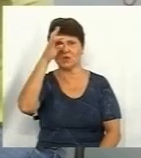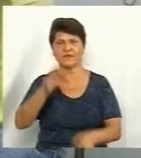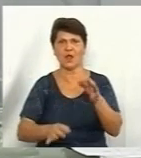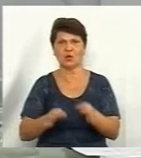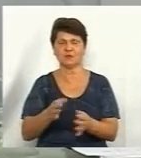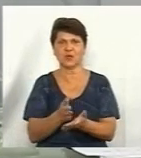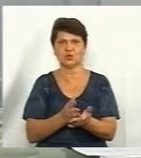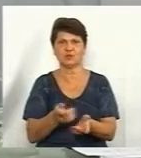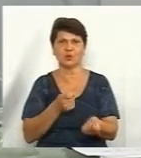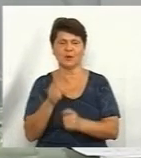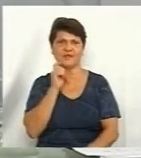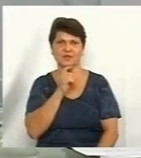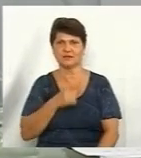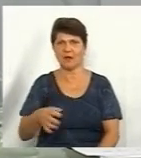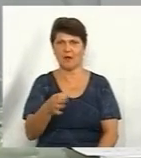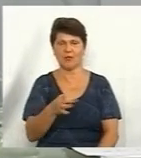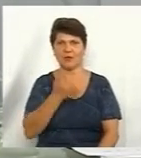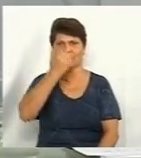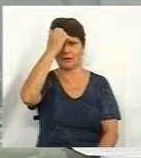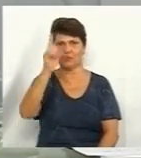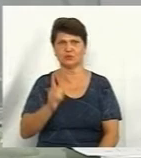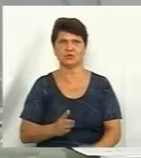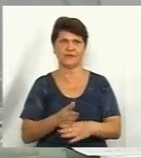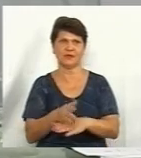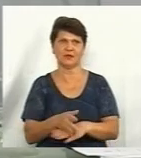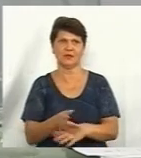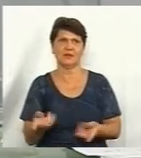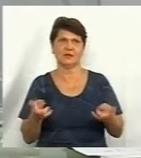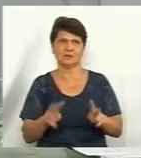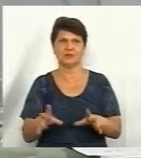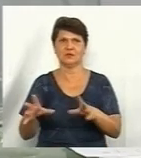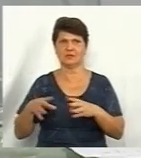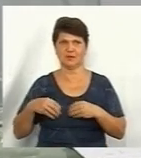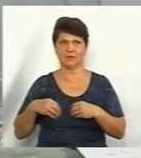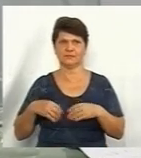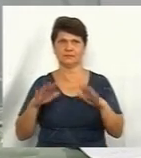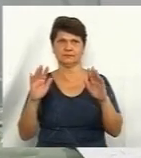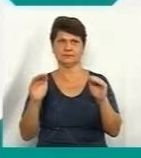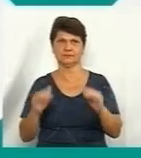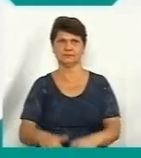інспекції України у Вінницькій області. Дякую, завітали. Залишайтеся разом із Суспільним.